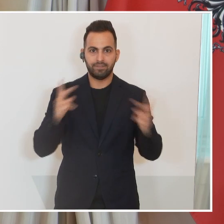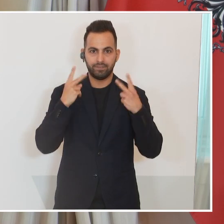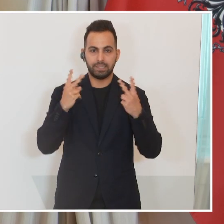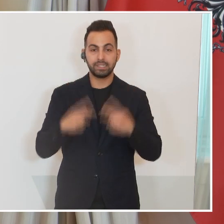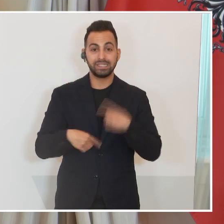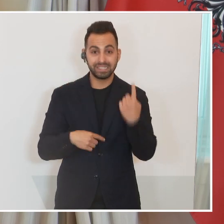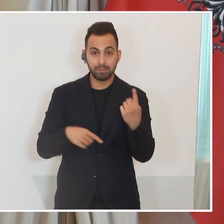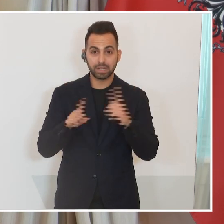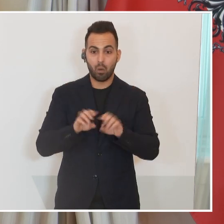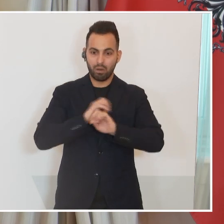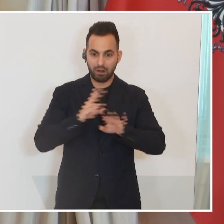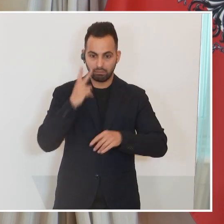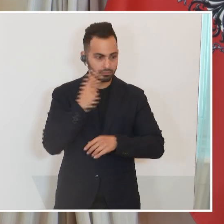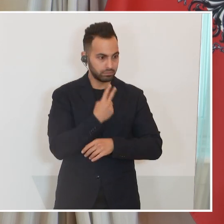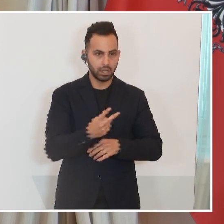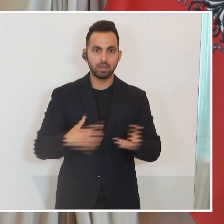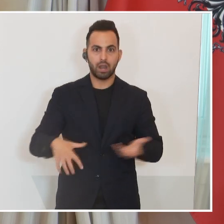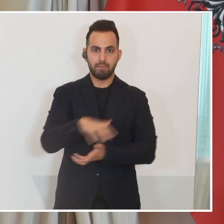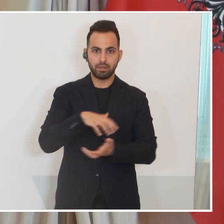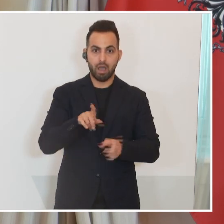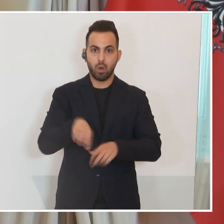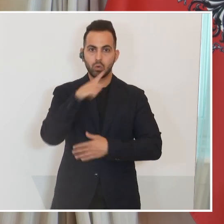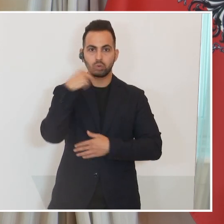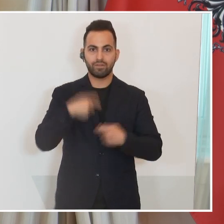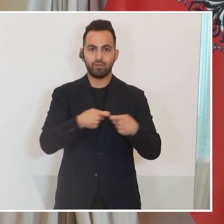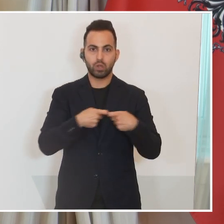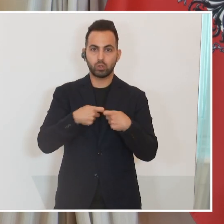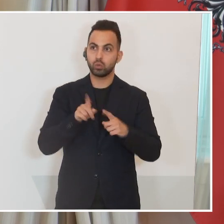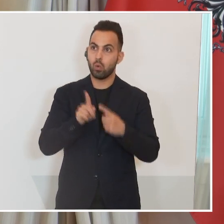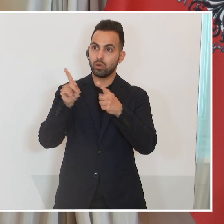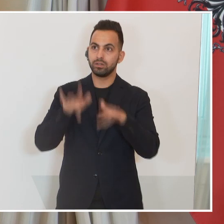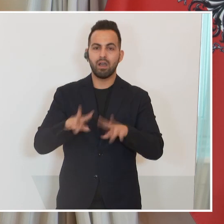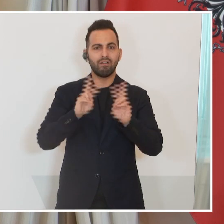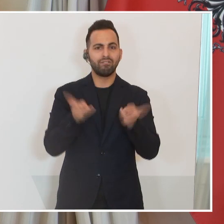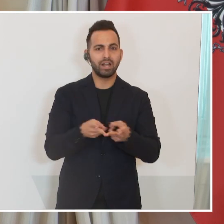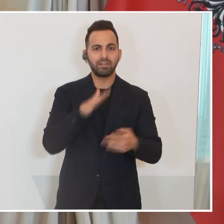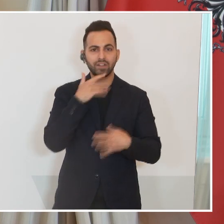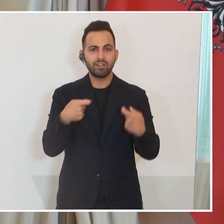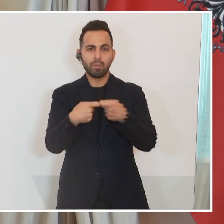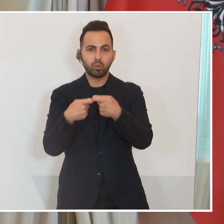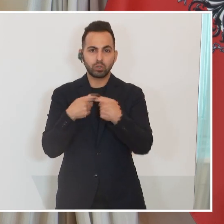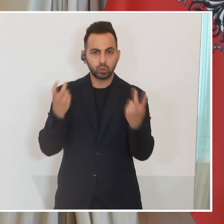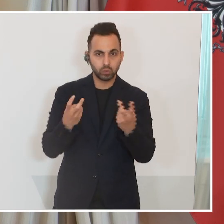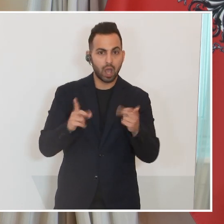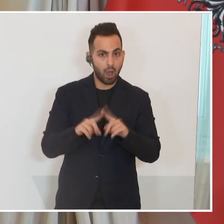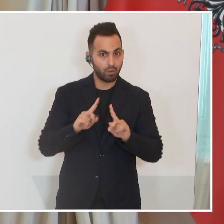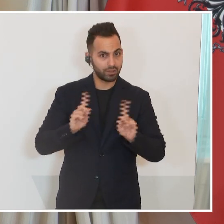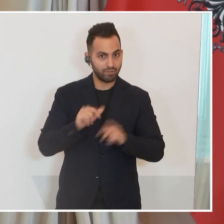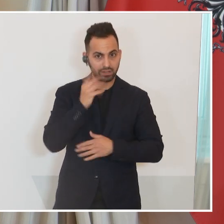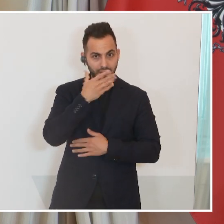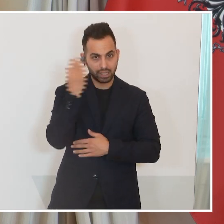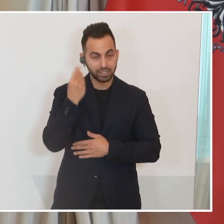auch die Dramatik natürlich erkennt und auch die russische Föderation ja viele Verbündete auf der Welt auch immer wieder sucht. Und wir dürfen auch nicht vergessen,